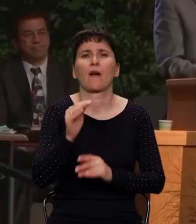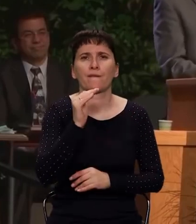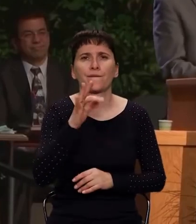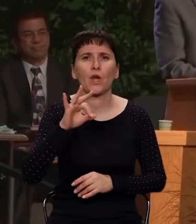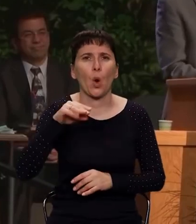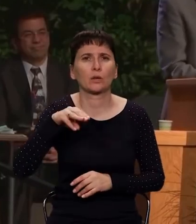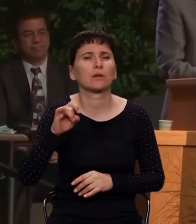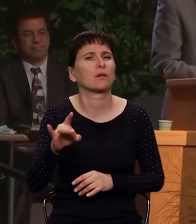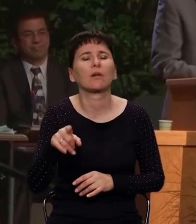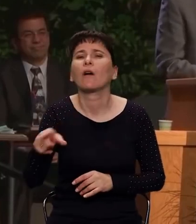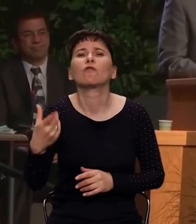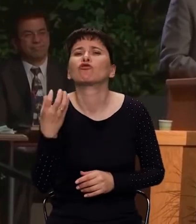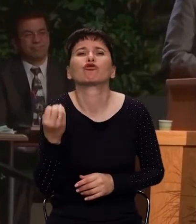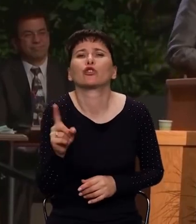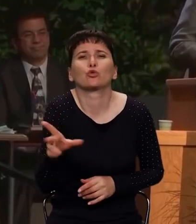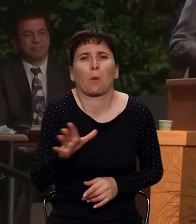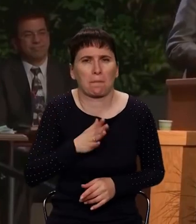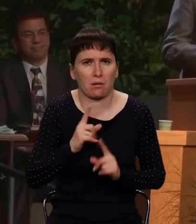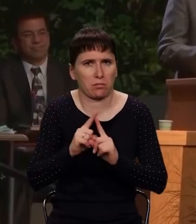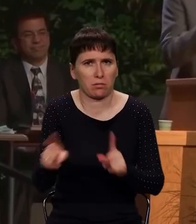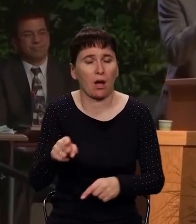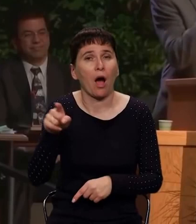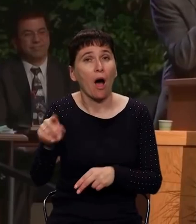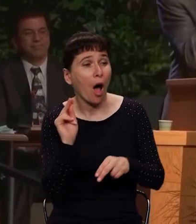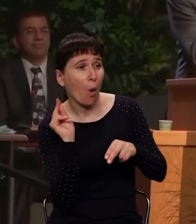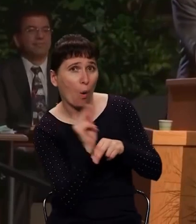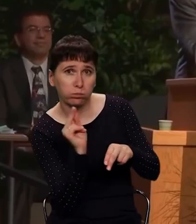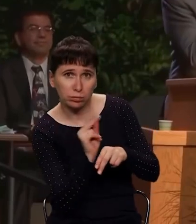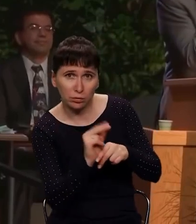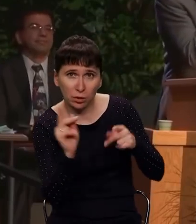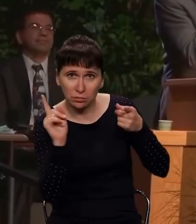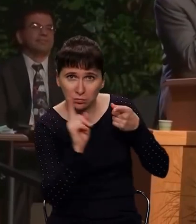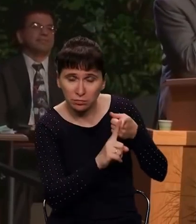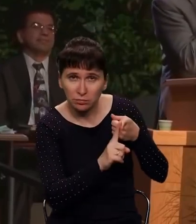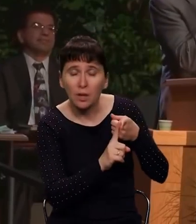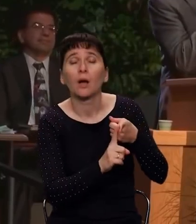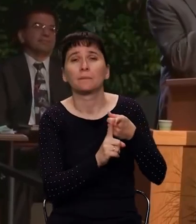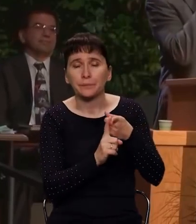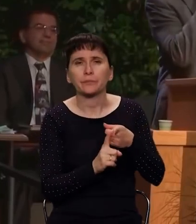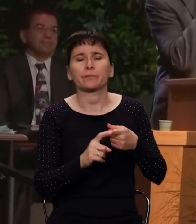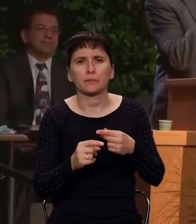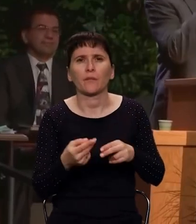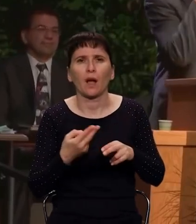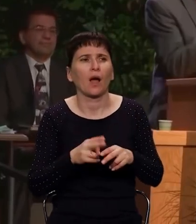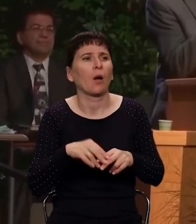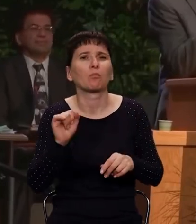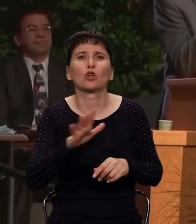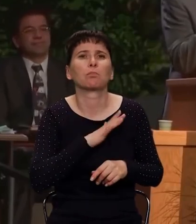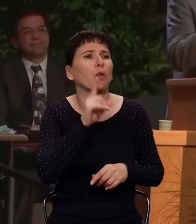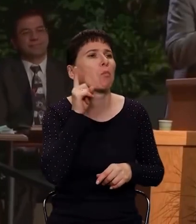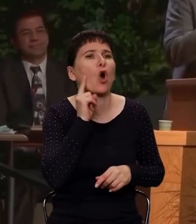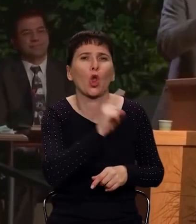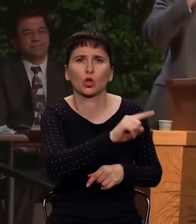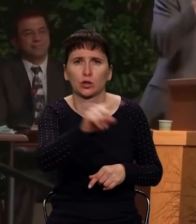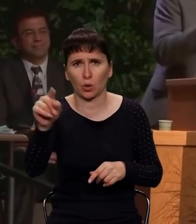Что она делала еще, братья и сестры? Она учила людей, я думаю, что это большинство были молодые